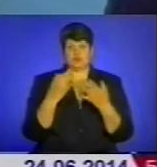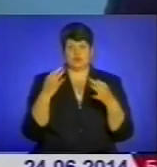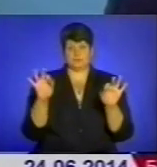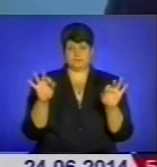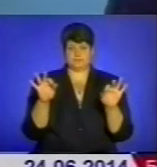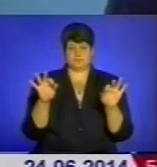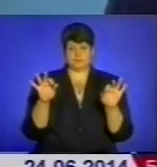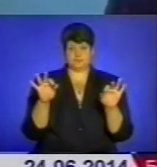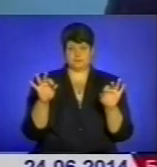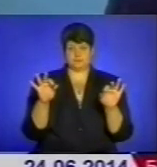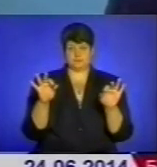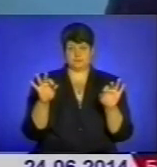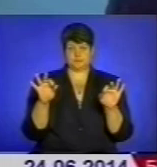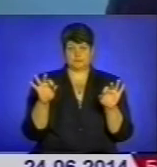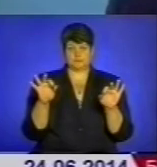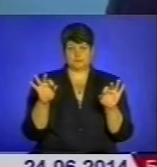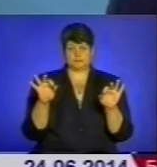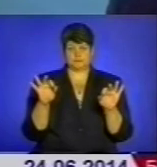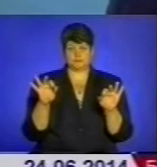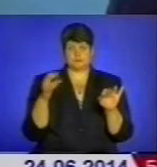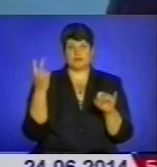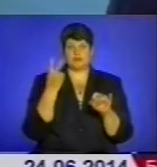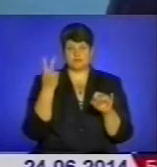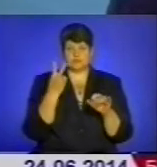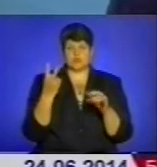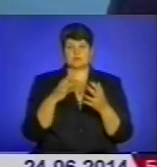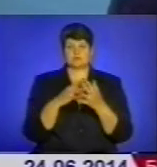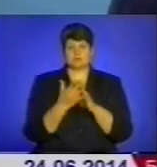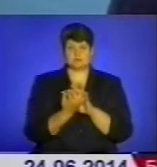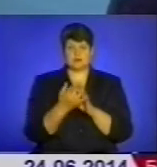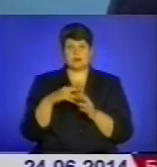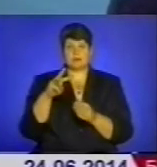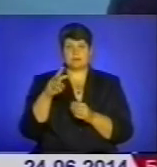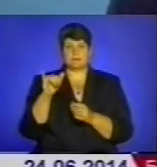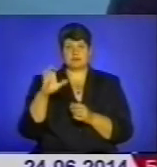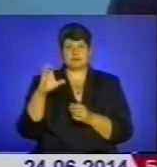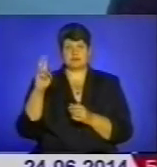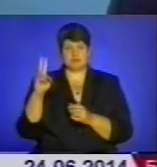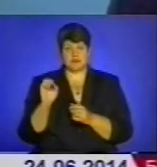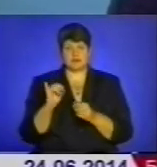двох населених пунктів – міське і сільське.